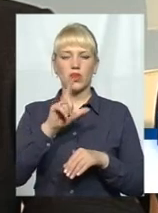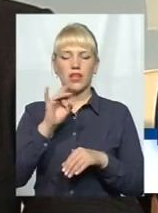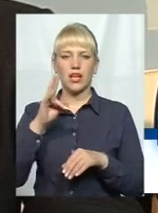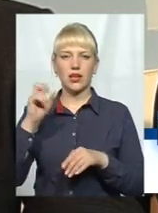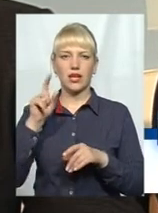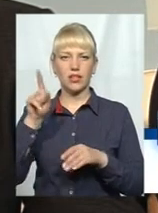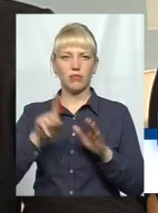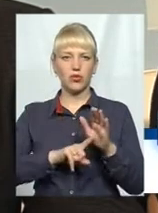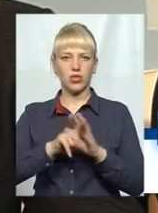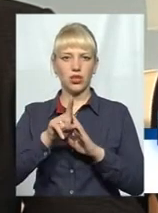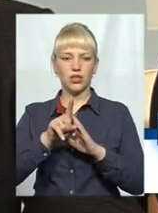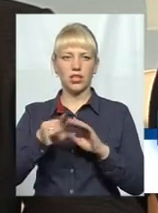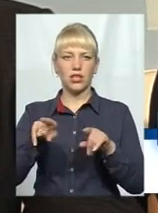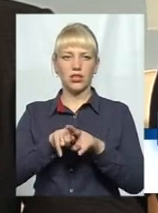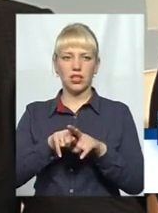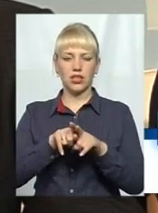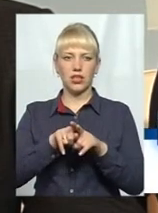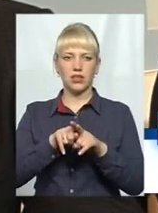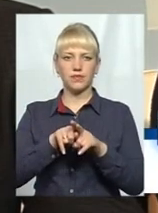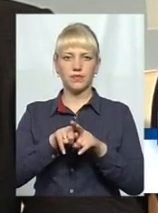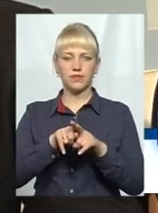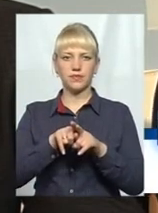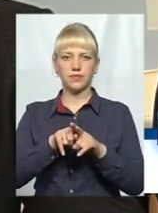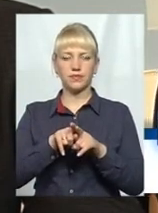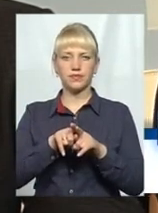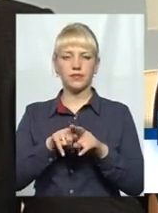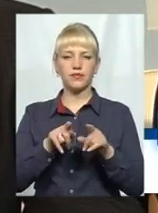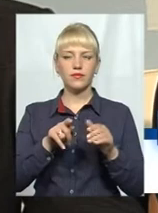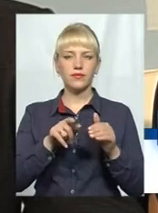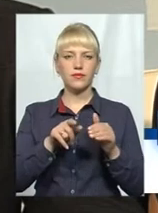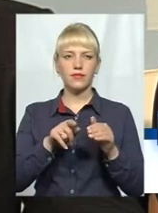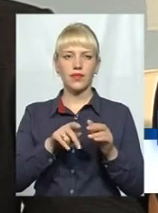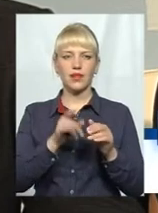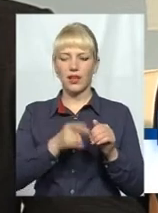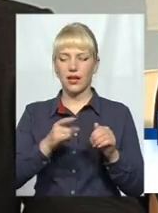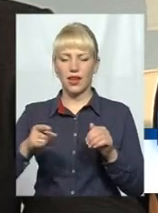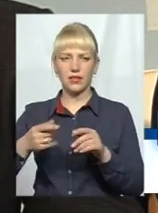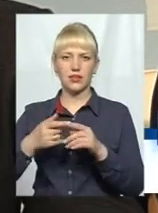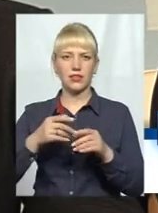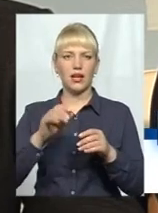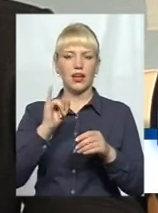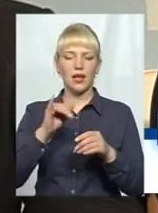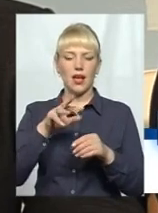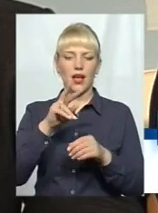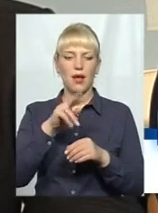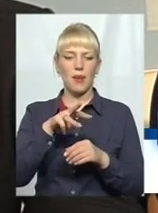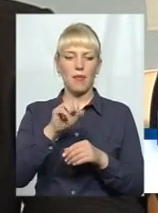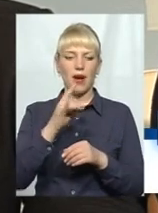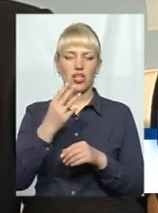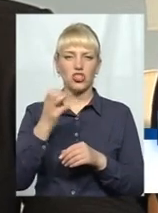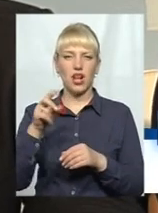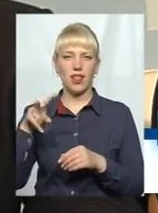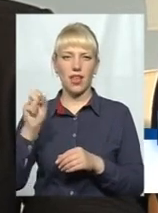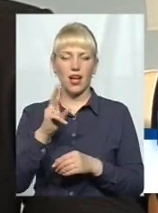розпочаток такий ряд, який приводиться, і по Маршалу Крисовську, теж там, як зроблено в єдиному